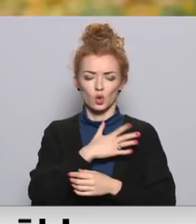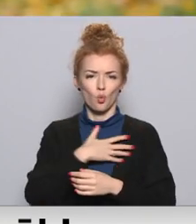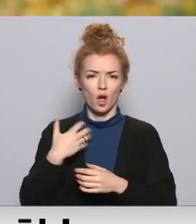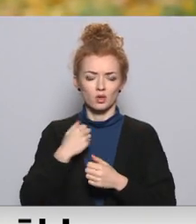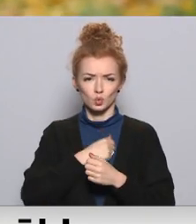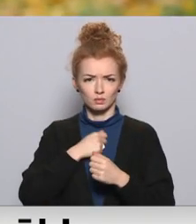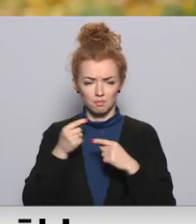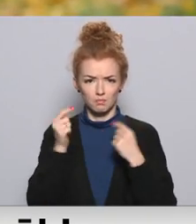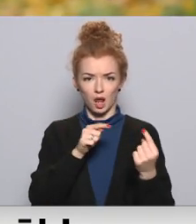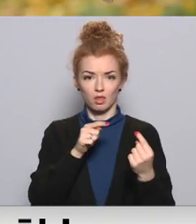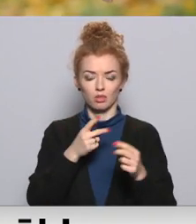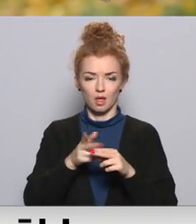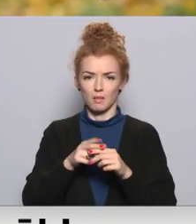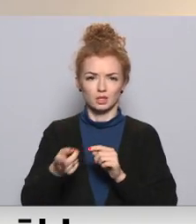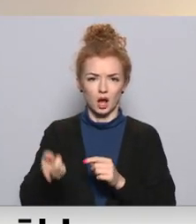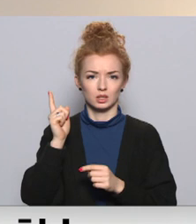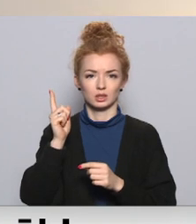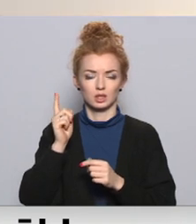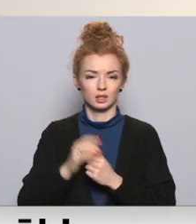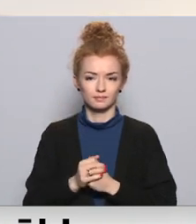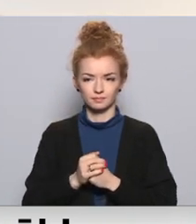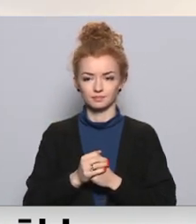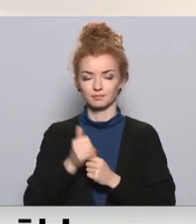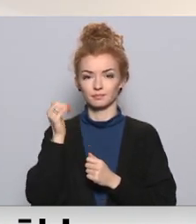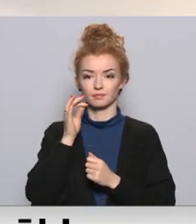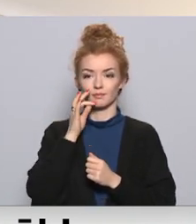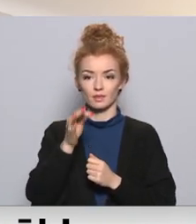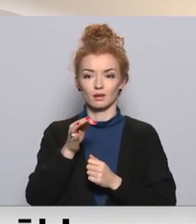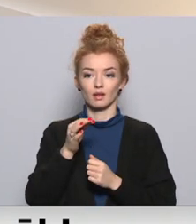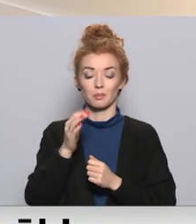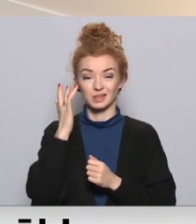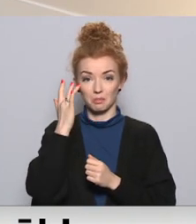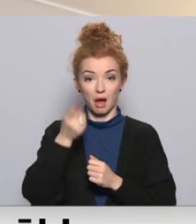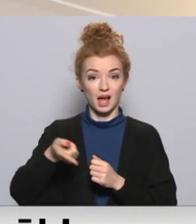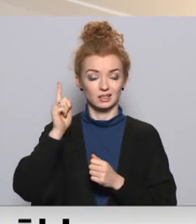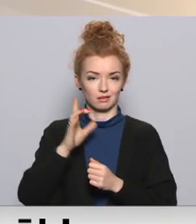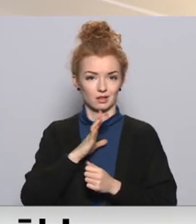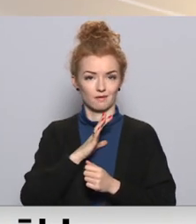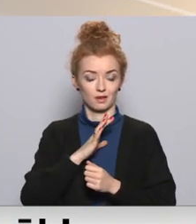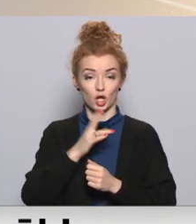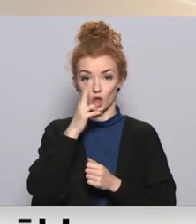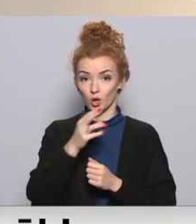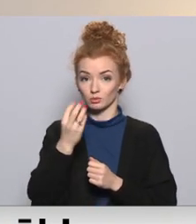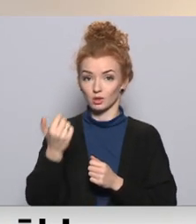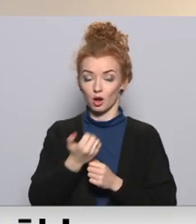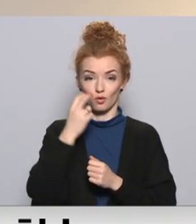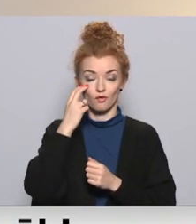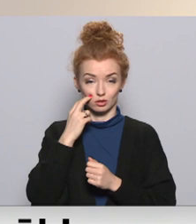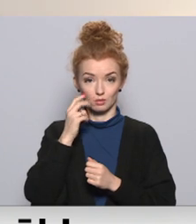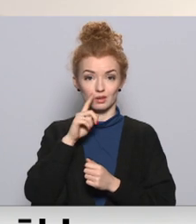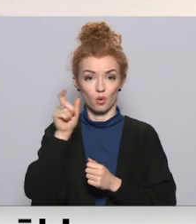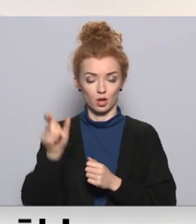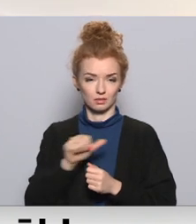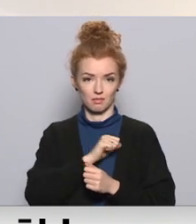noskiņoti, ka tas tiek pilnībā aizliegts. Līdzēt, ka viņa aizliegt nevar. Tik viens jaunieks no 14 gadu veca nu pats var